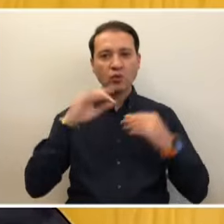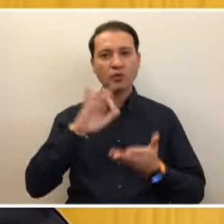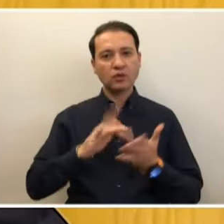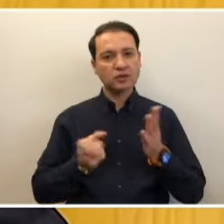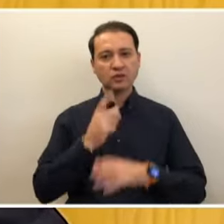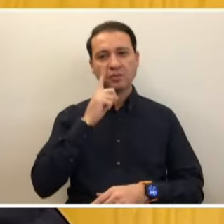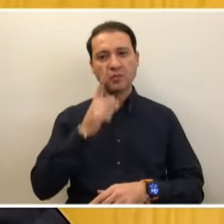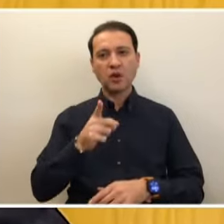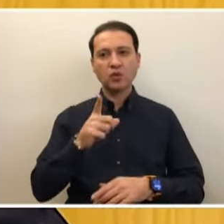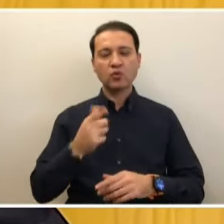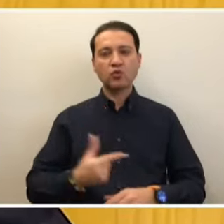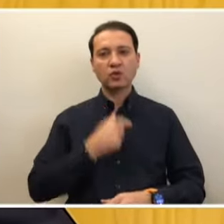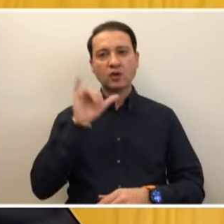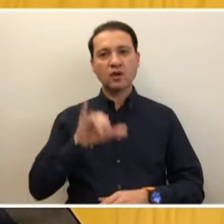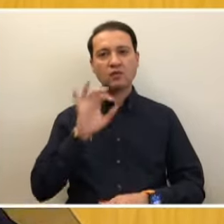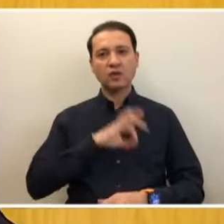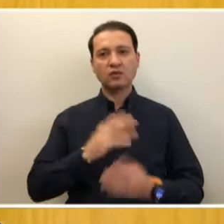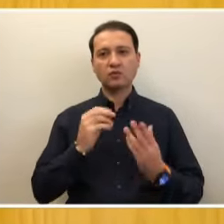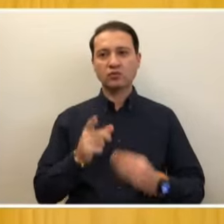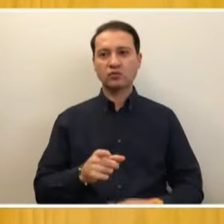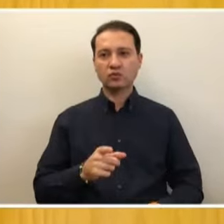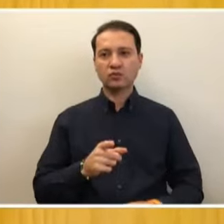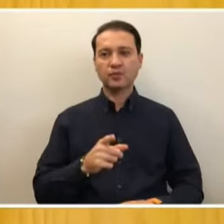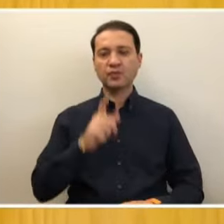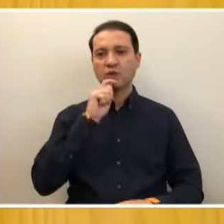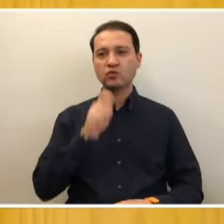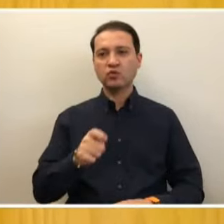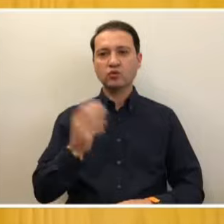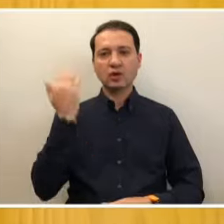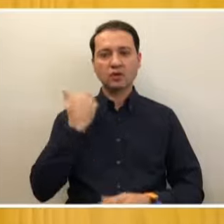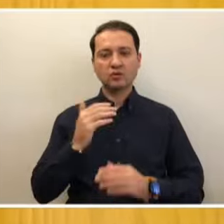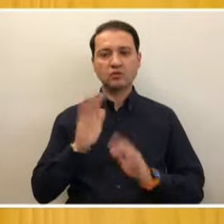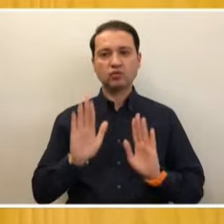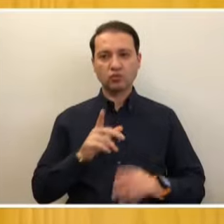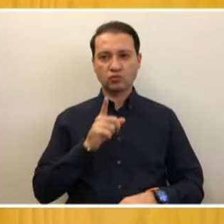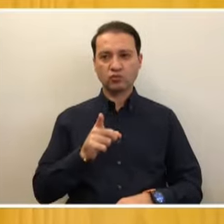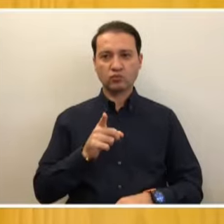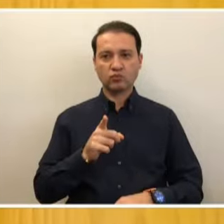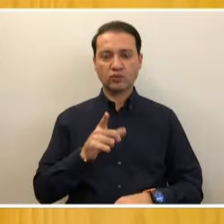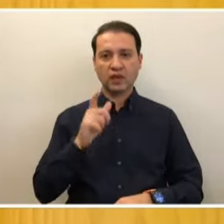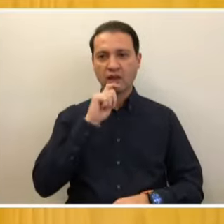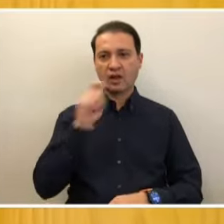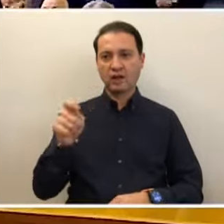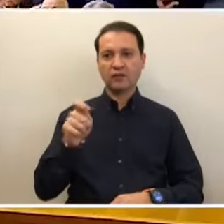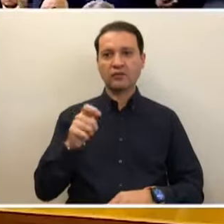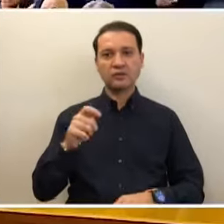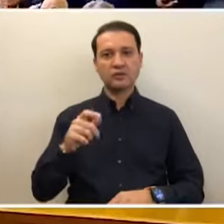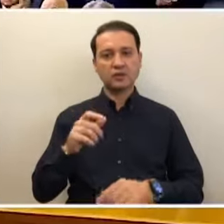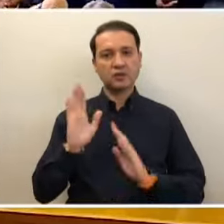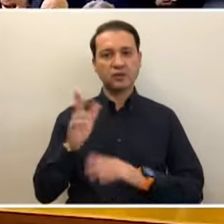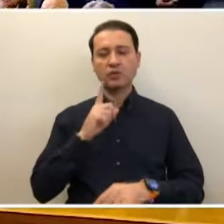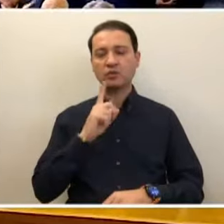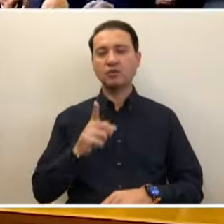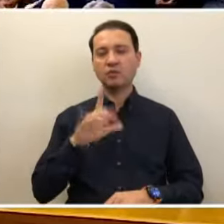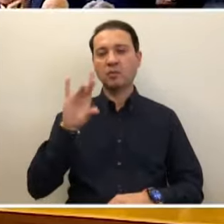umut hakkından da istifade etsin. Sözümün arkasındayım ve teklifimde ısrarlıyım. MHP